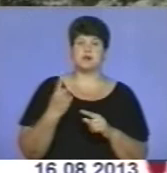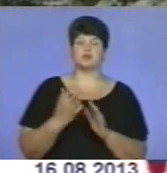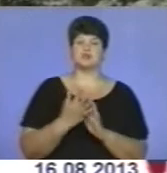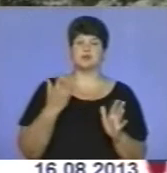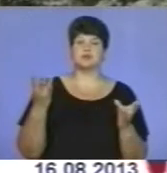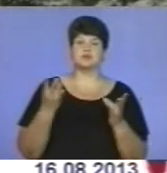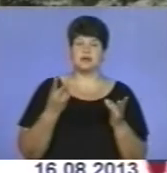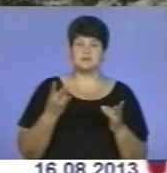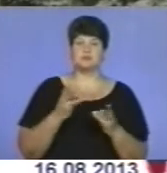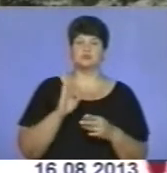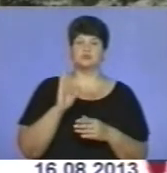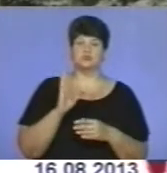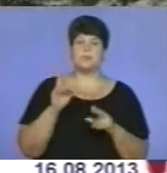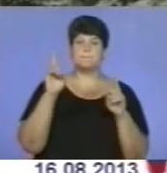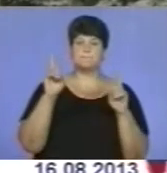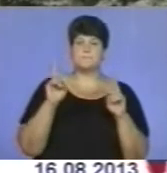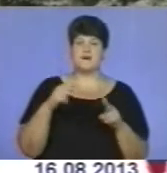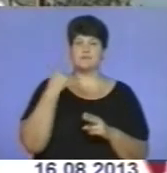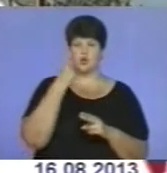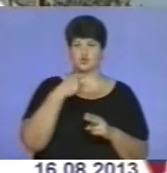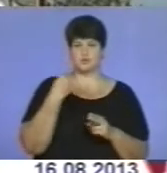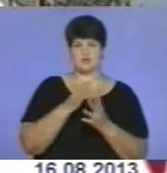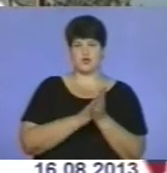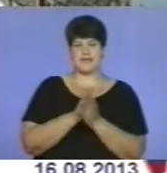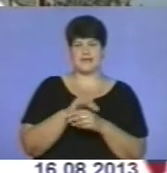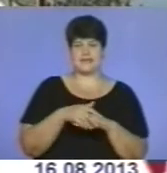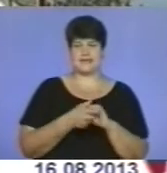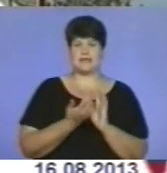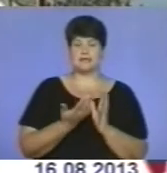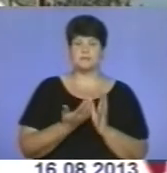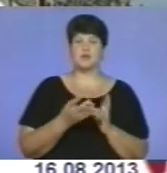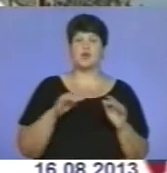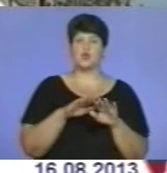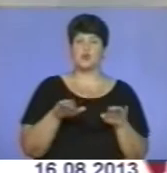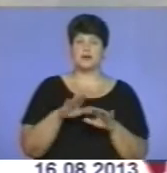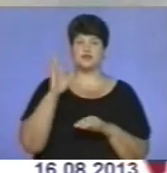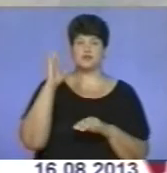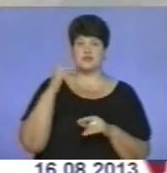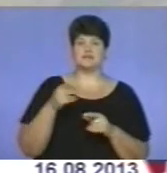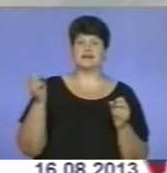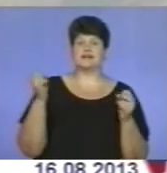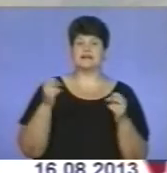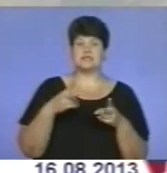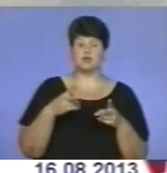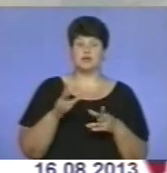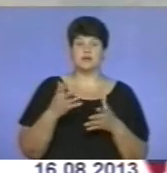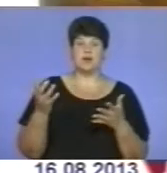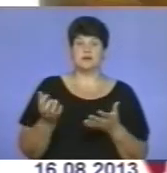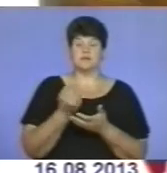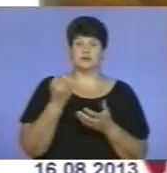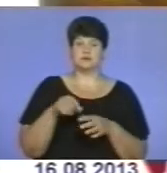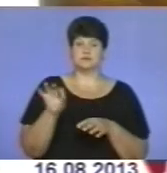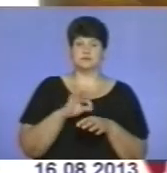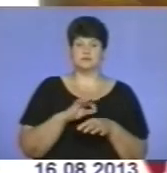дотримуватися правил особистої гігієни. Купаючись у водів, які є паразити, ви ризикуєте підхопити ентеробіоз,